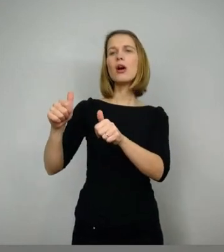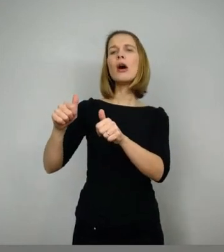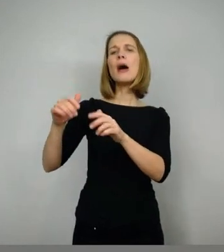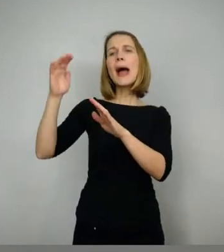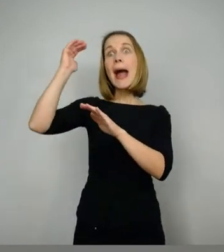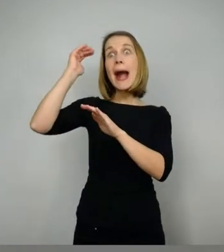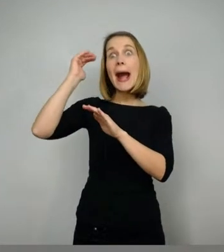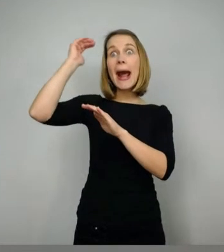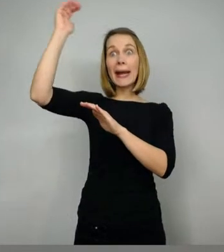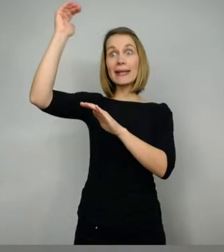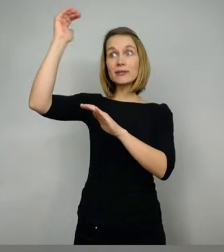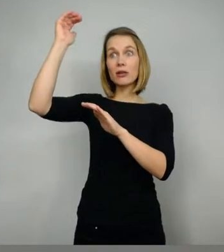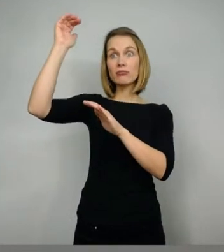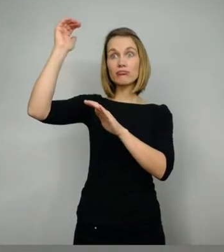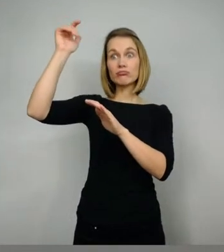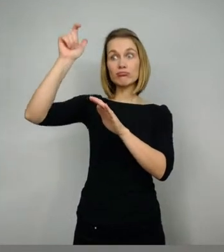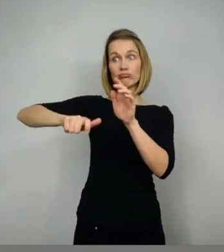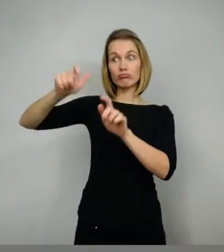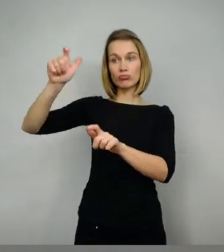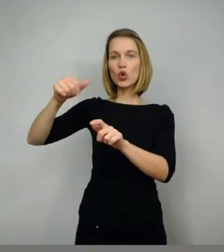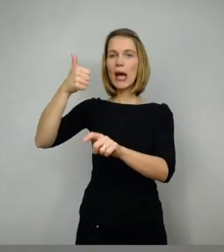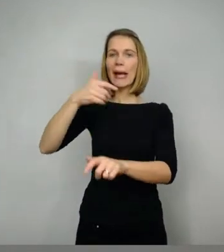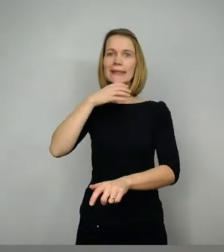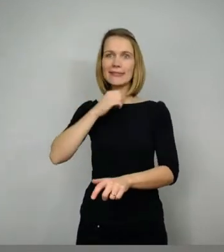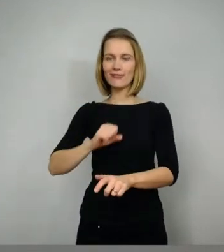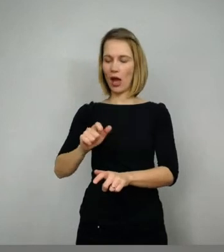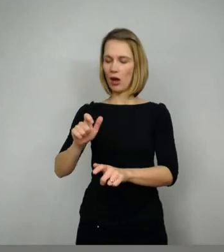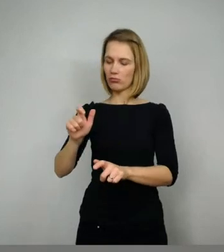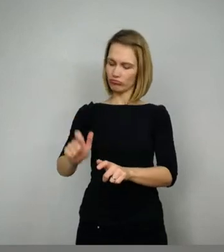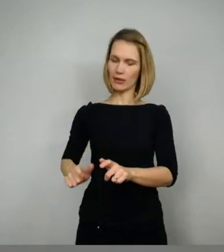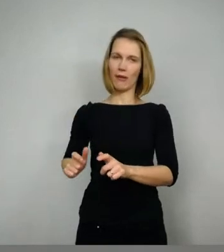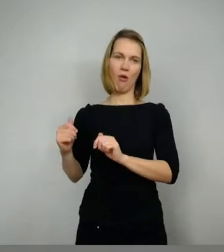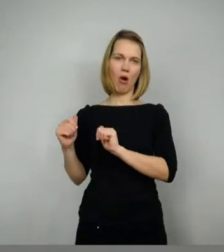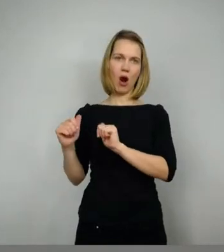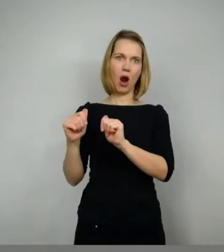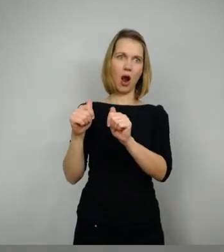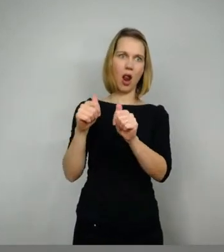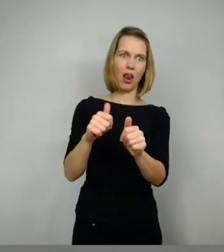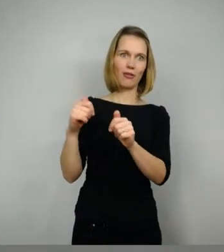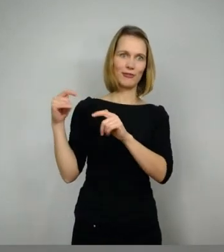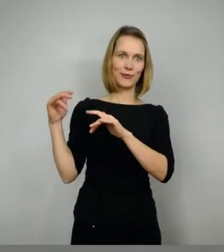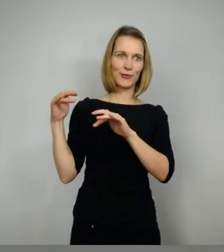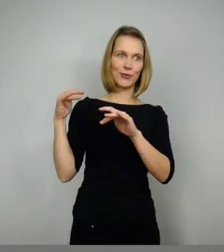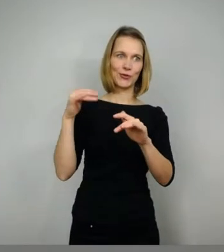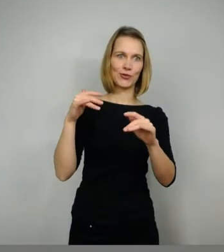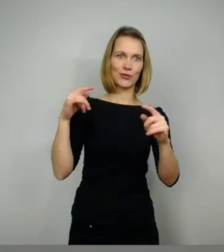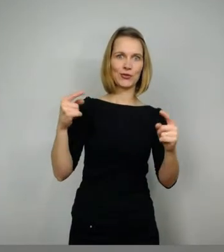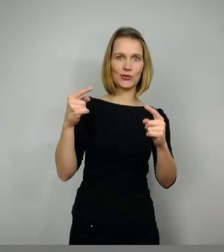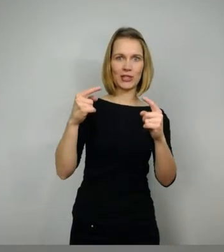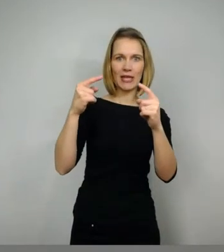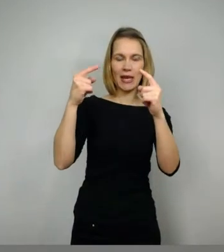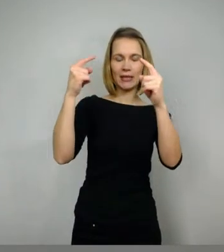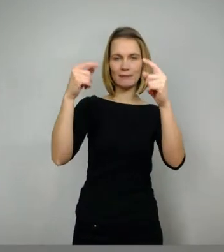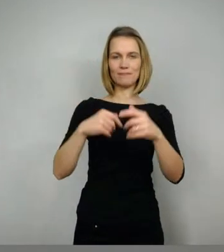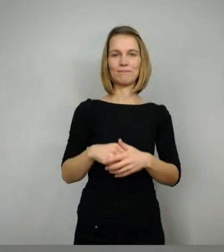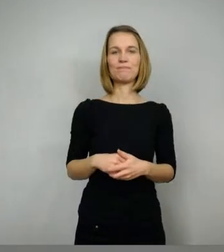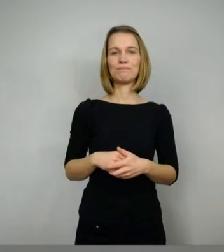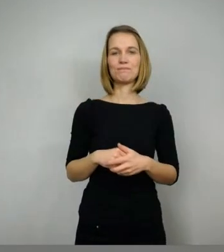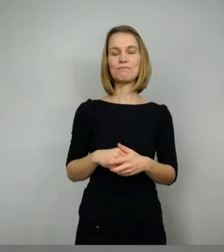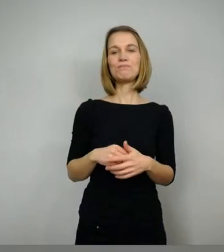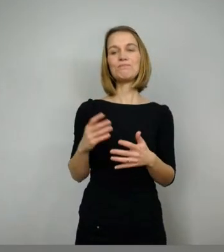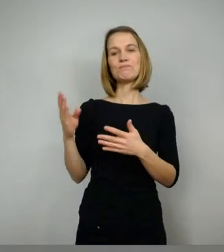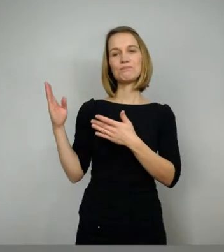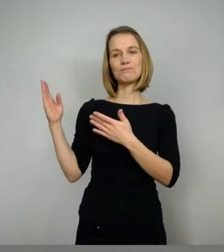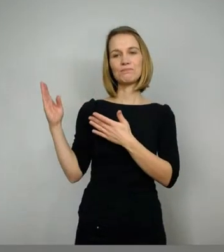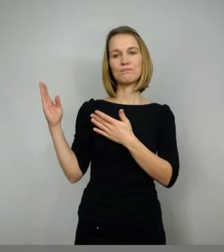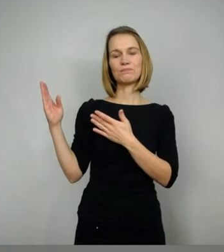hätten da ihr frühen, der zwölf körende Mann, das starke Riesen waren. Was konnte sie verwahren? Die Slurk sieht mit Zorne die Siegfriedes